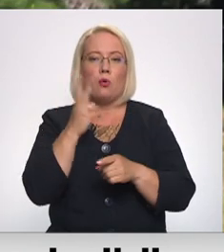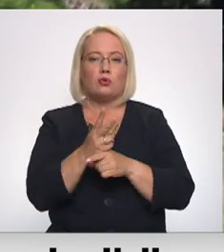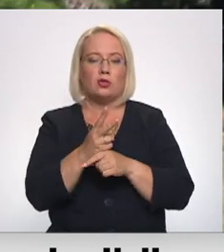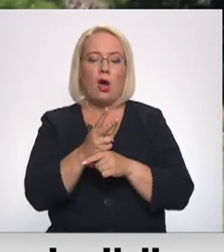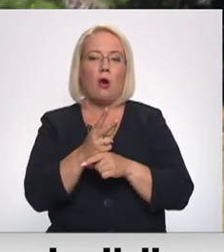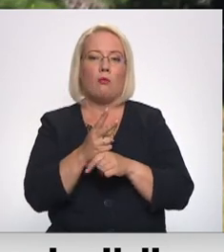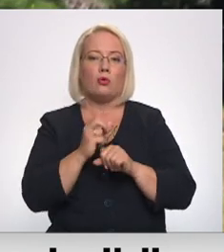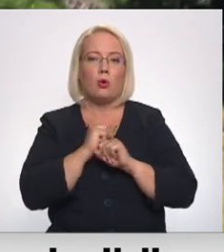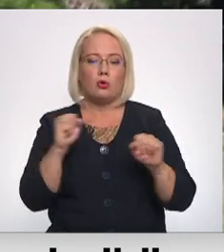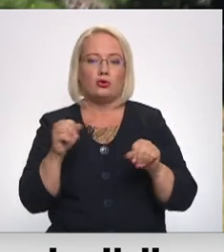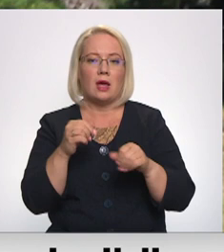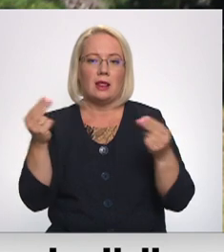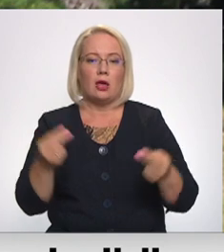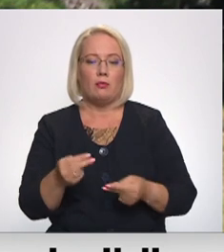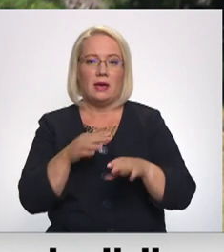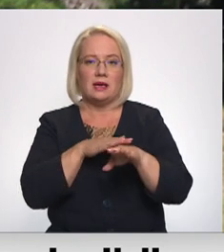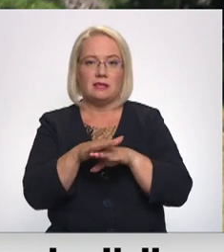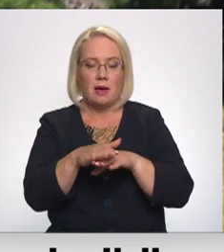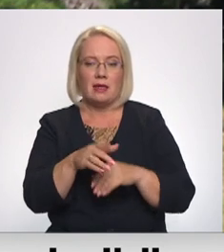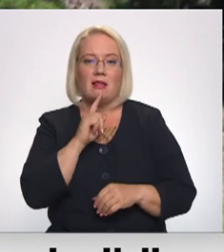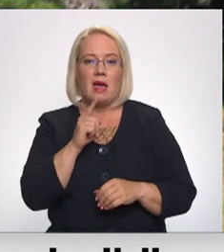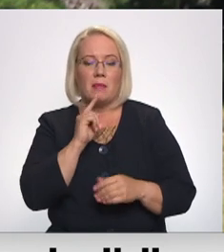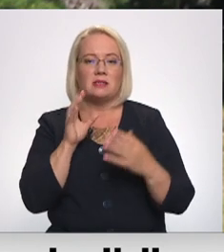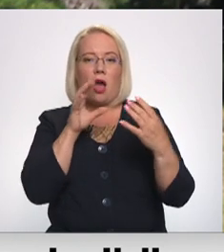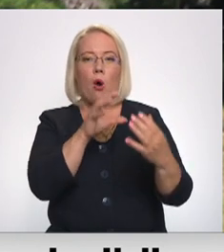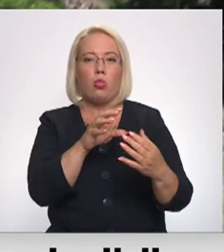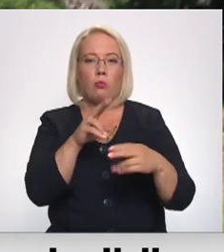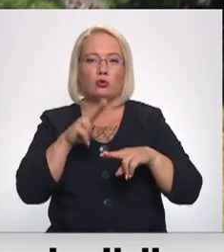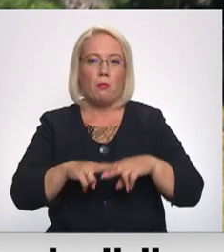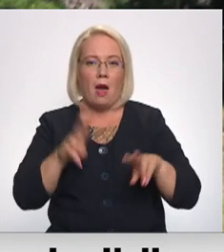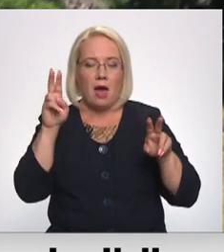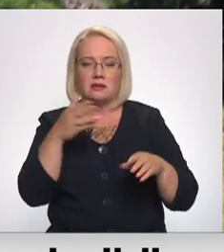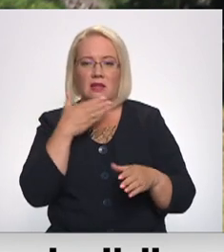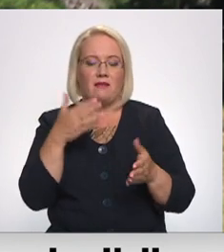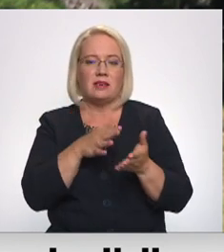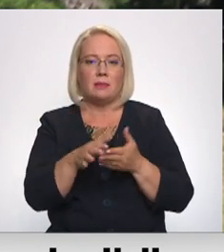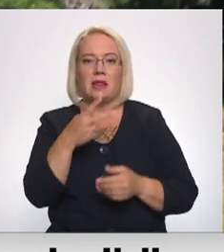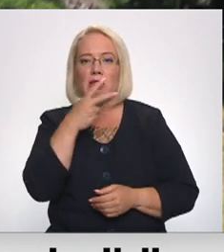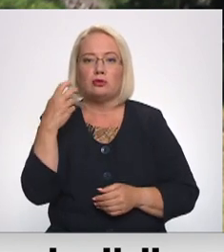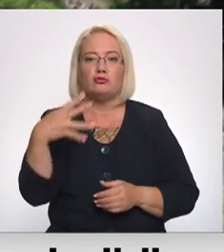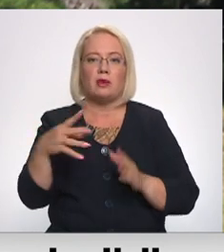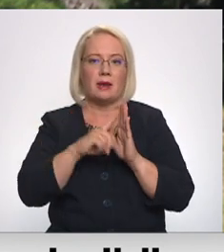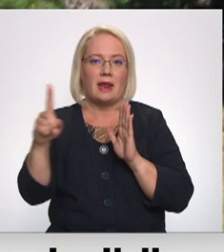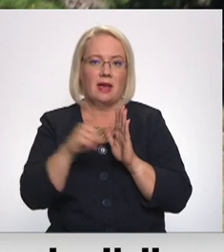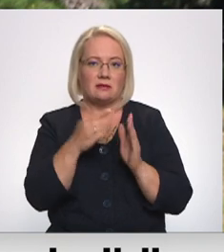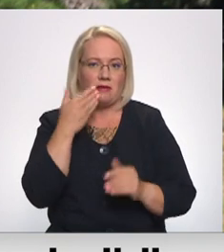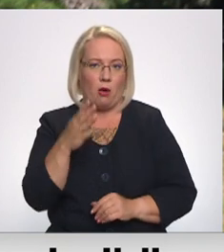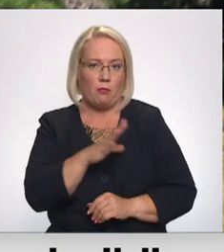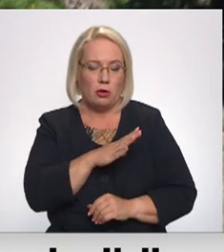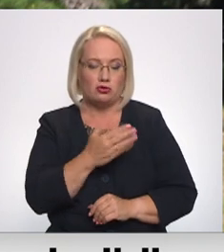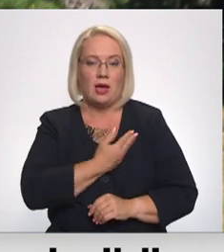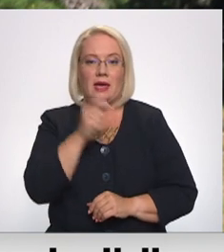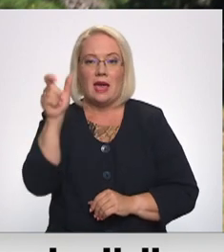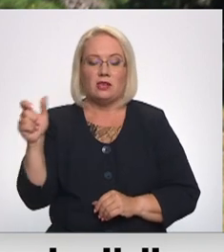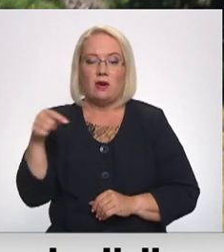izpildi. Liepājas autobusu parkas ogres nodāt divu mēnešu laikā nav izpildījis vismaz 240 reisus. Tas nozīmē, ka piemēram iedzīvotājs